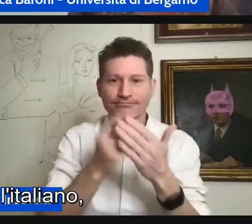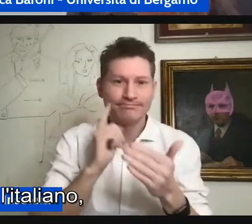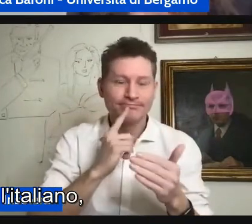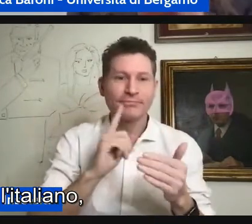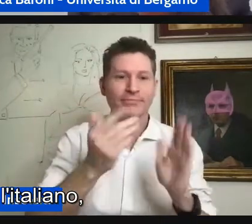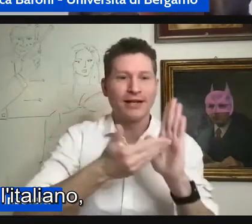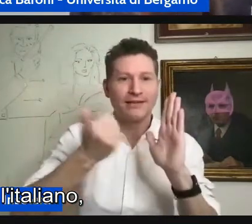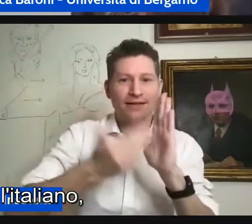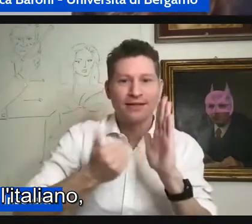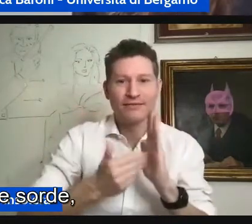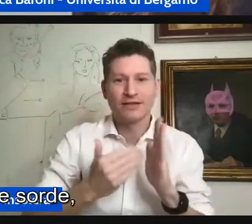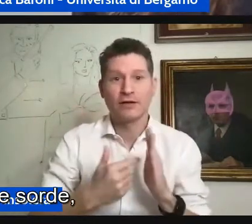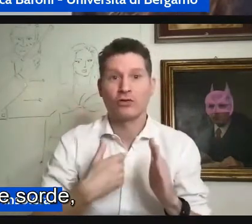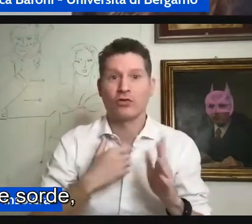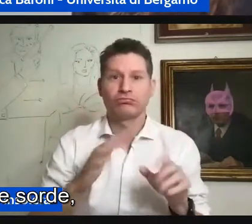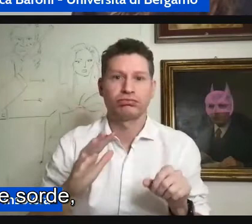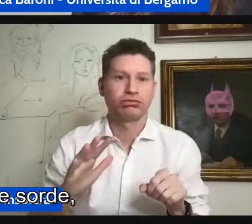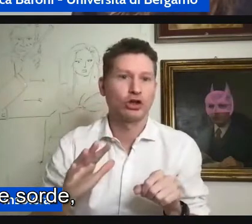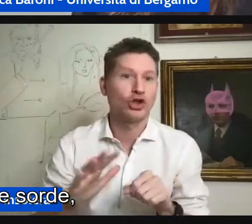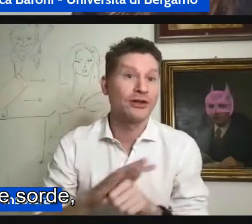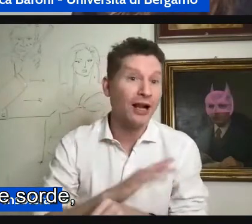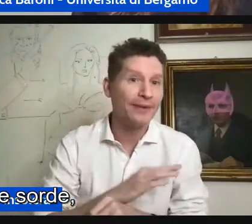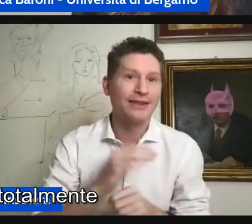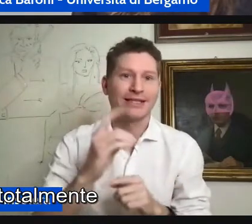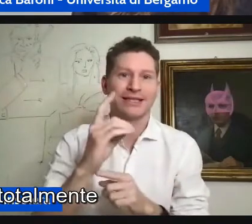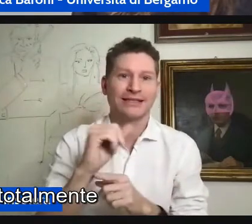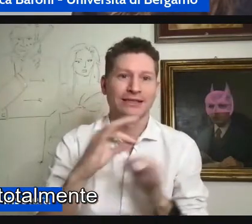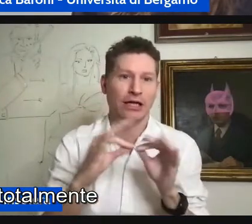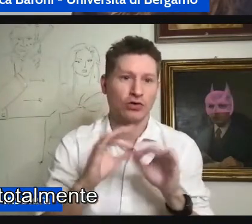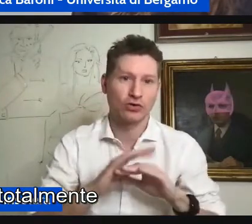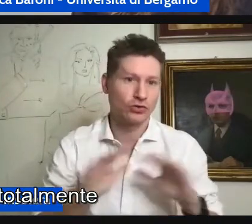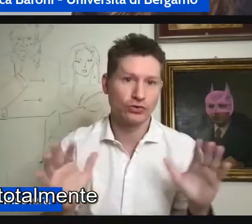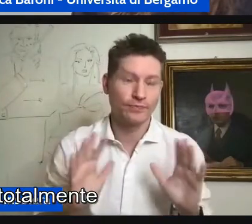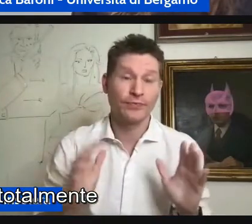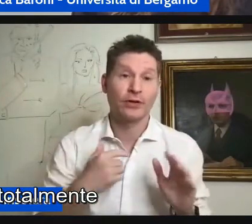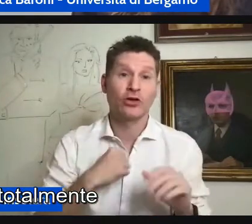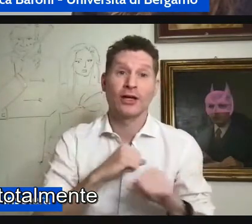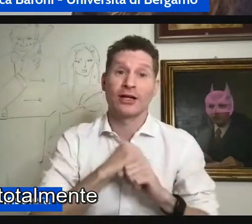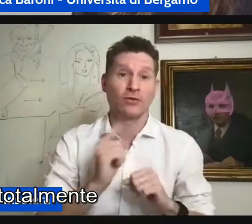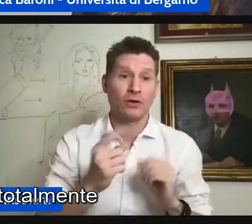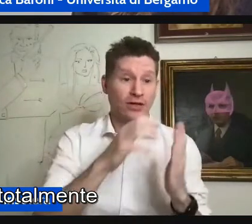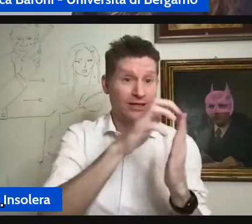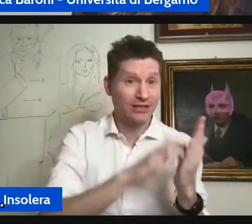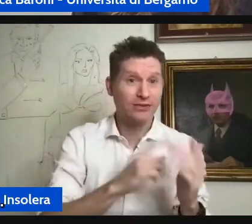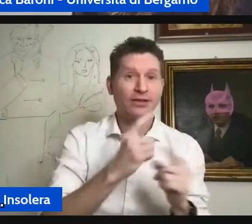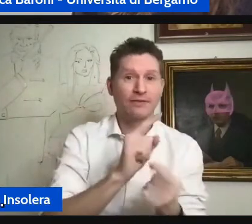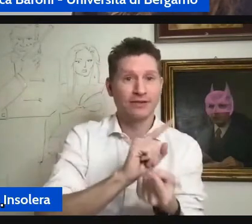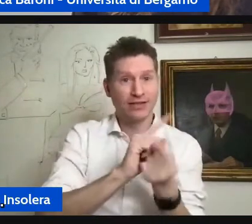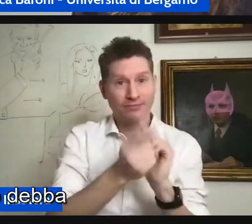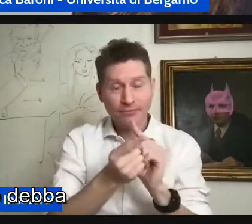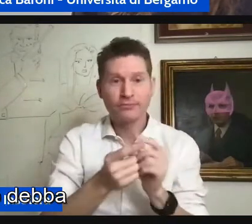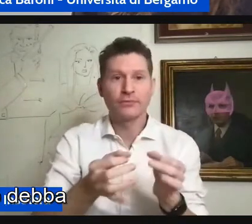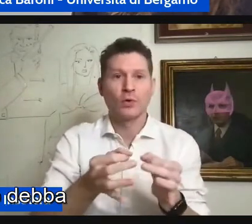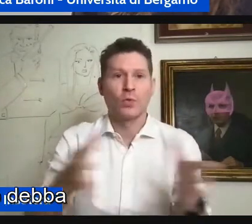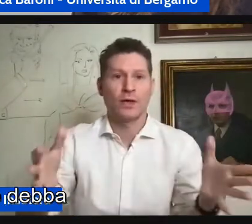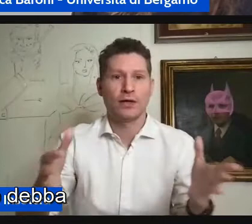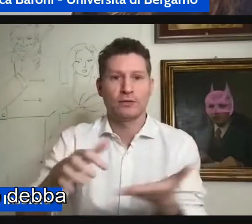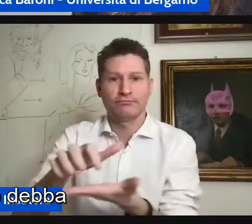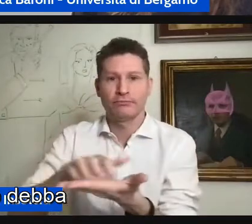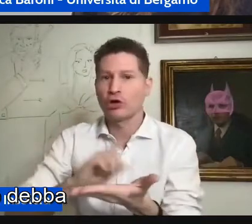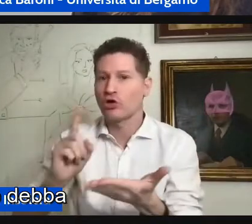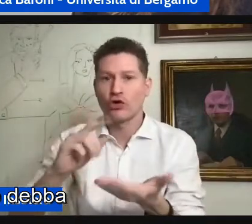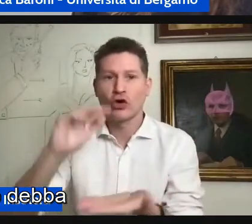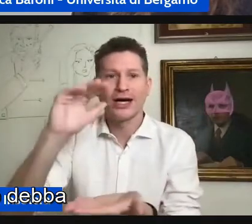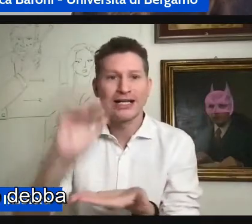semplificare l'italiano adattare le persone sorde ma io per questo sono totalmente in disaccordo io penso che il